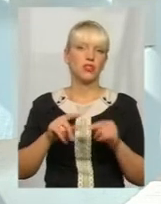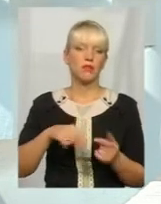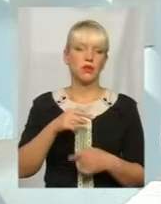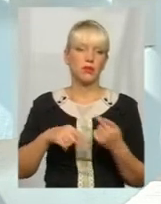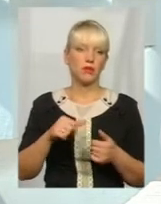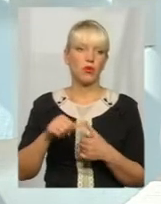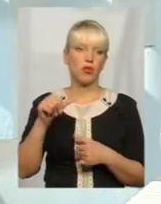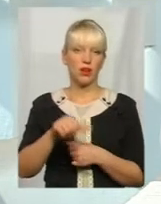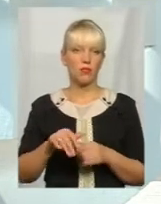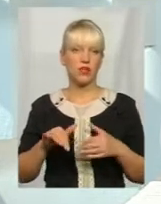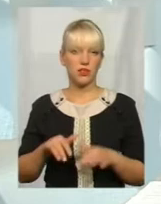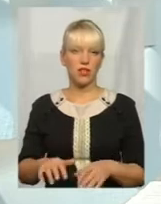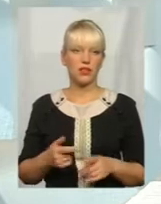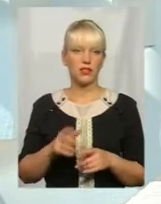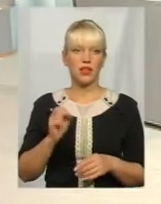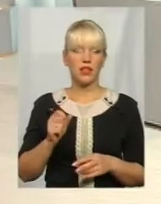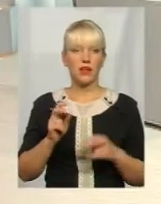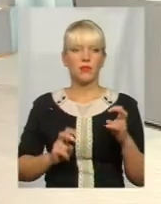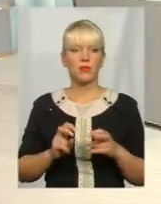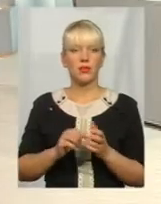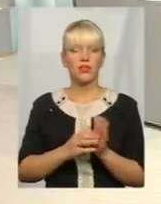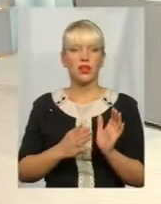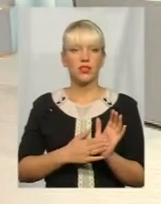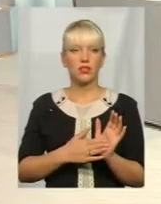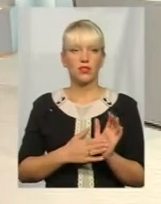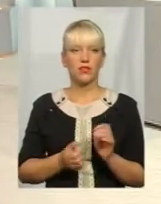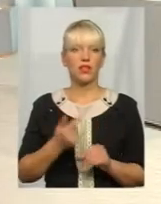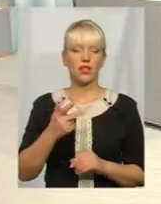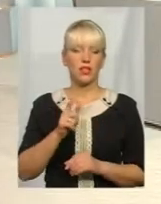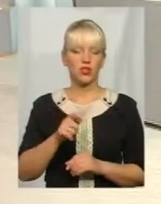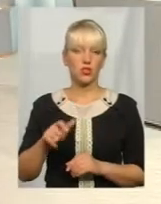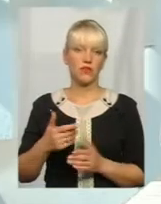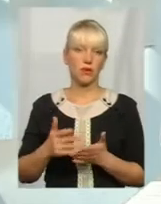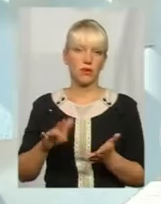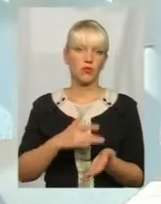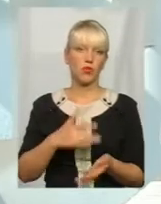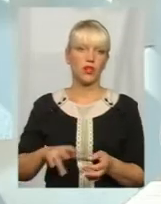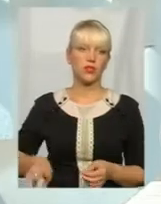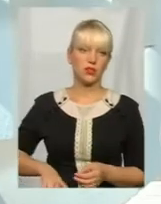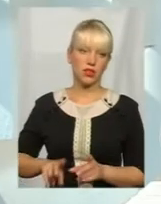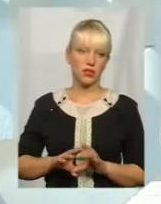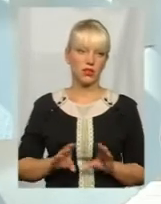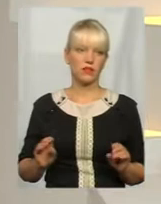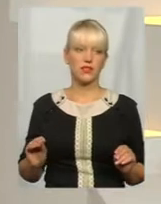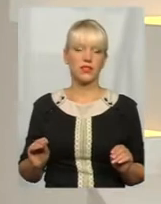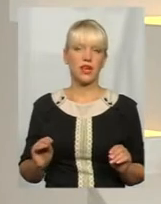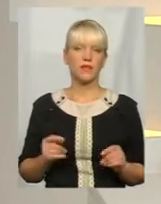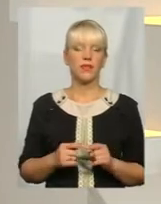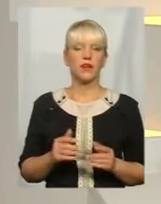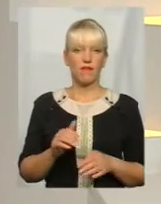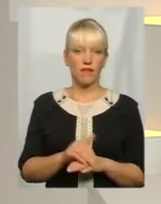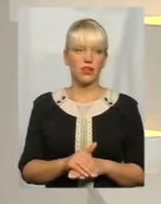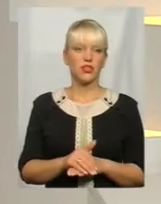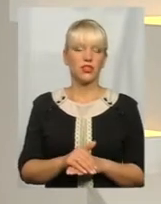підприємстві зареєстровано декілька чоловік, бухгалтер, директор і все. Фактично, от